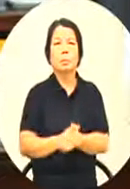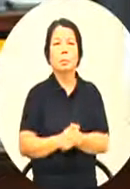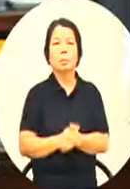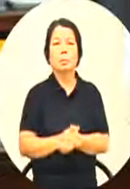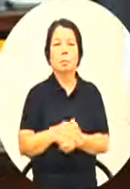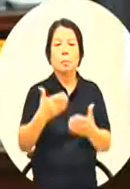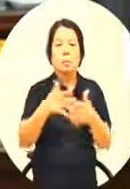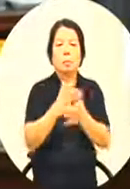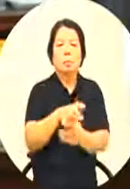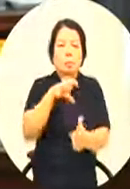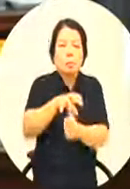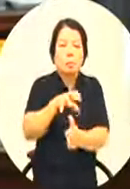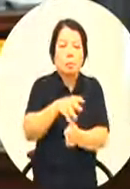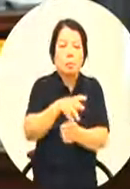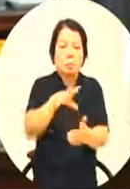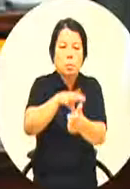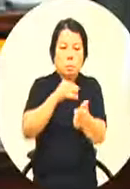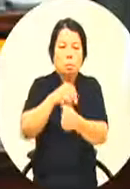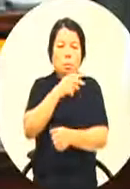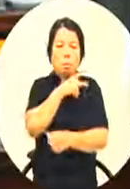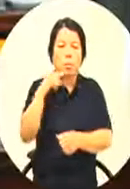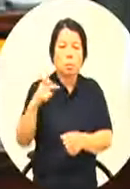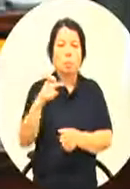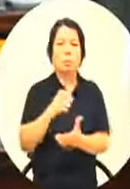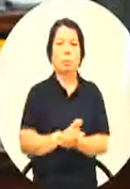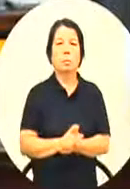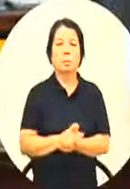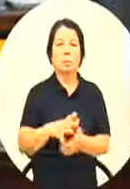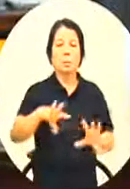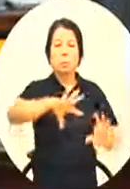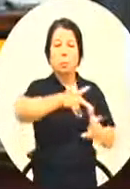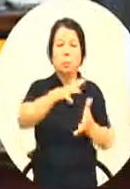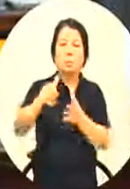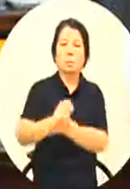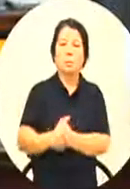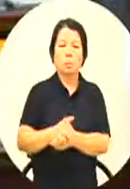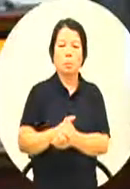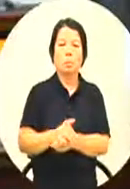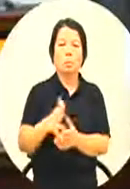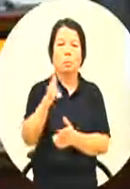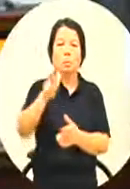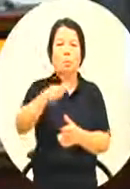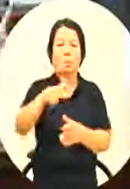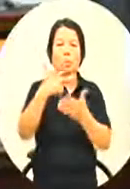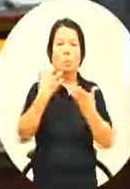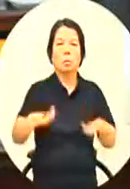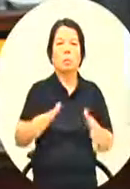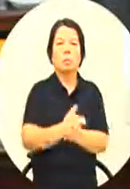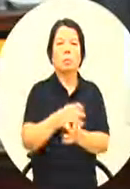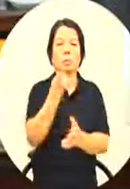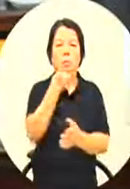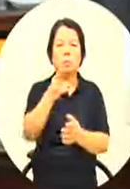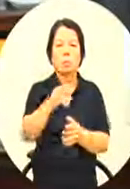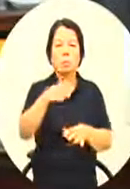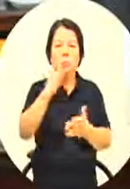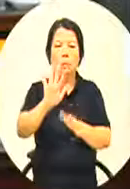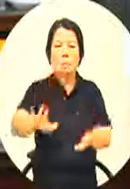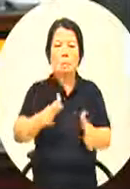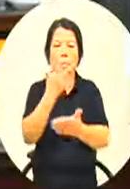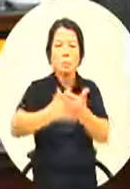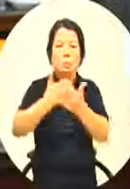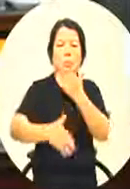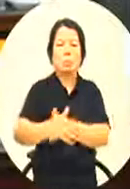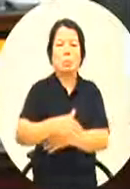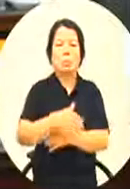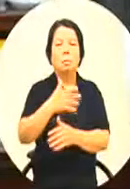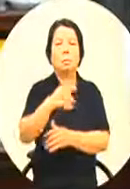不要强迫人家在学英文了全世界原来有七千多个语言只有现在剩下六百个主要